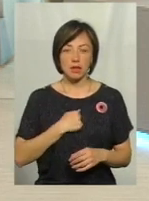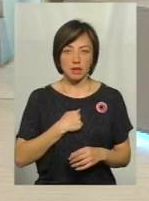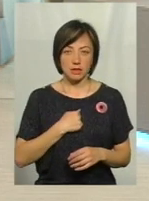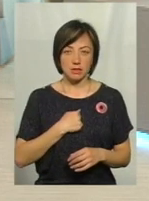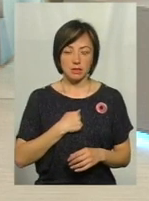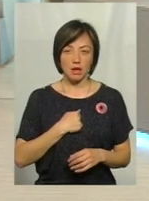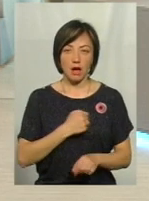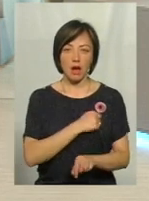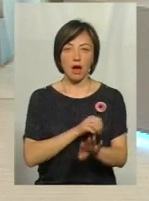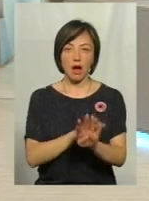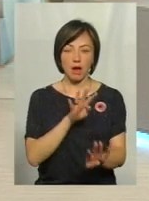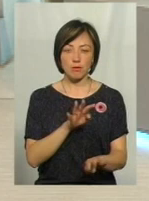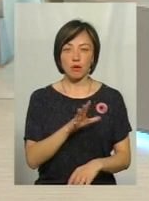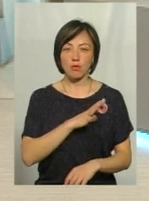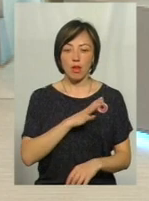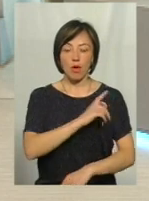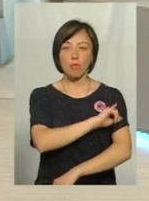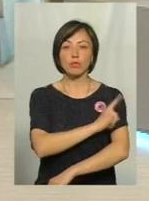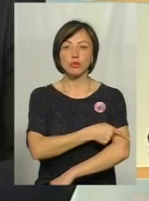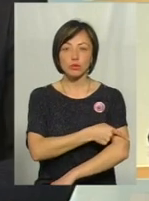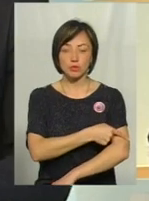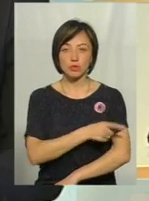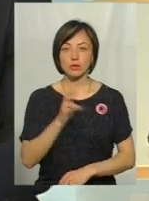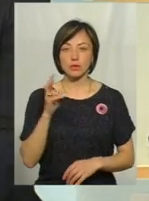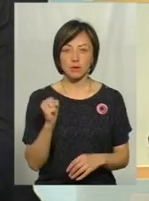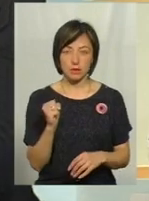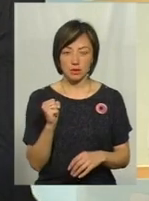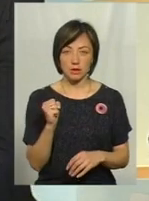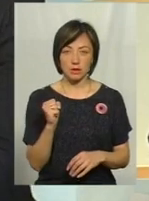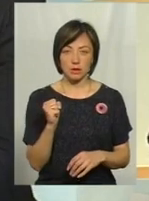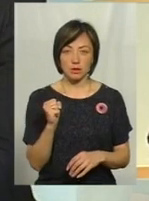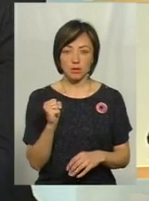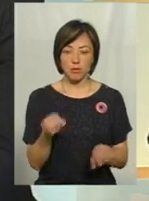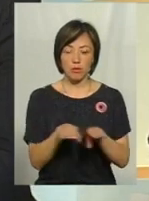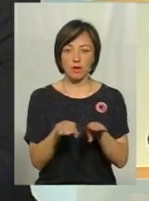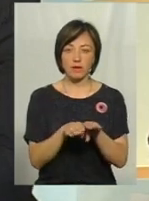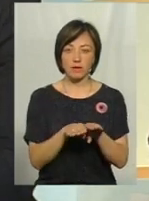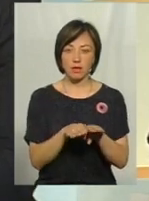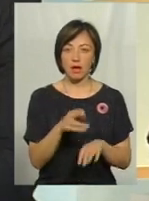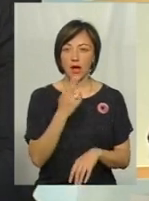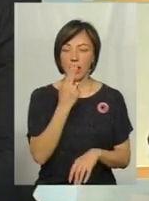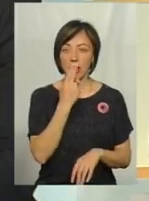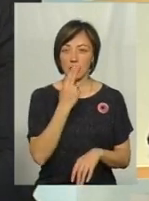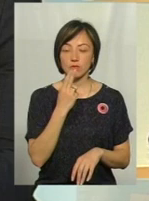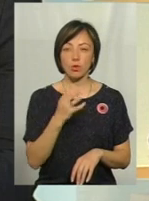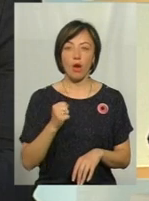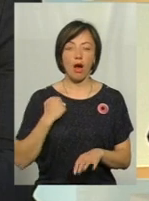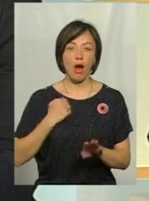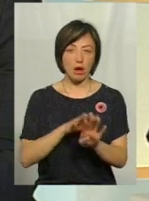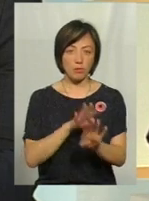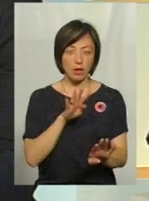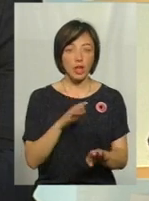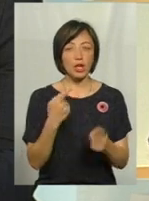армія була потужнішою відносно гітлерівської армії. Інше питання, що